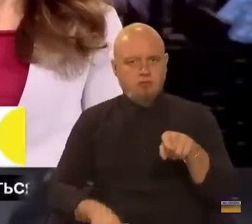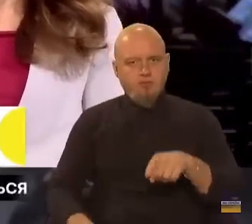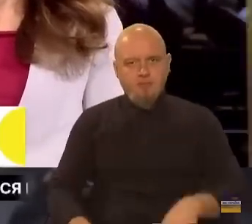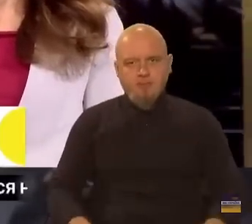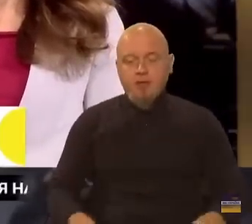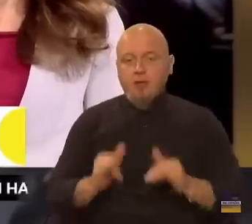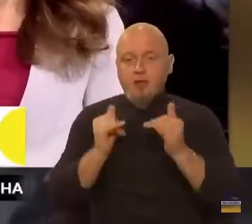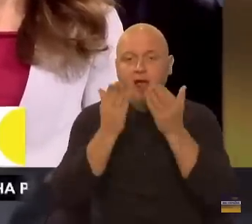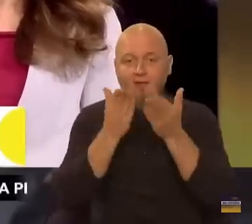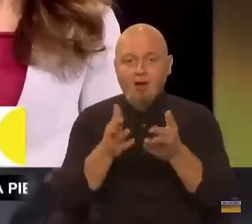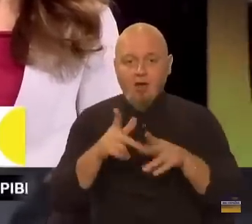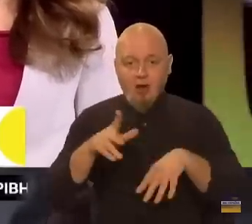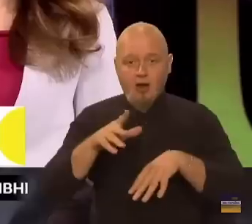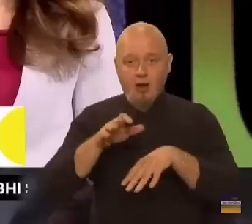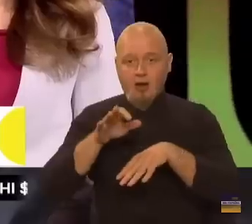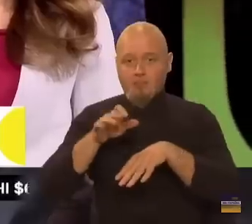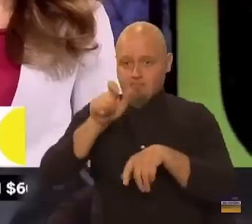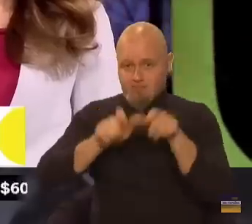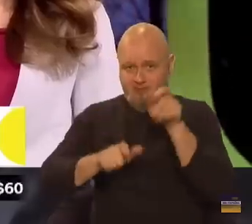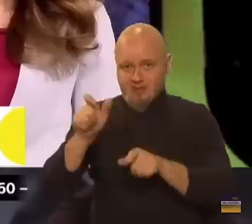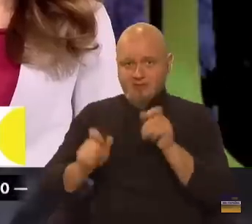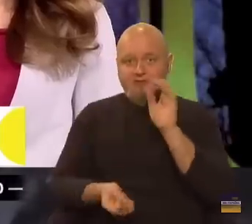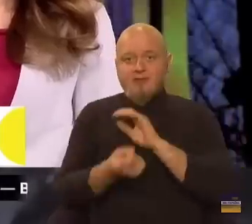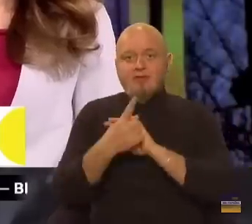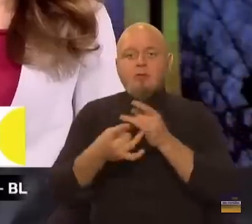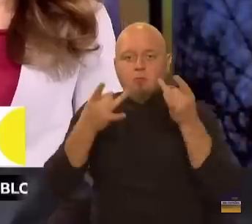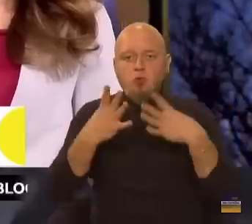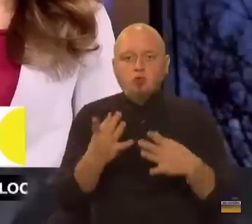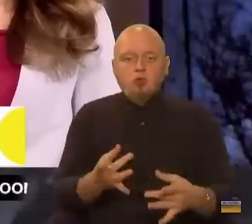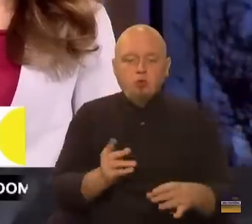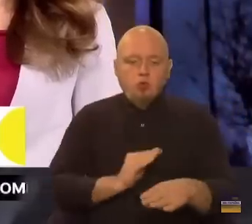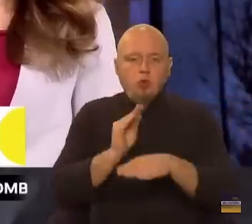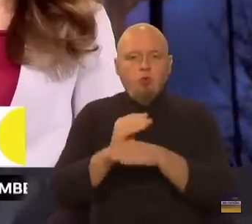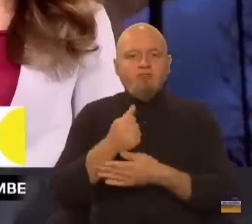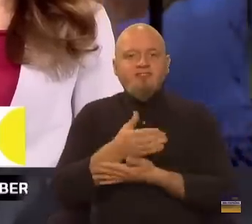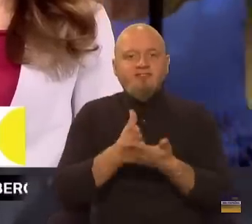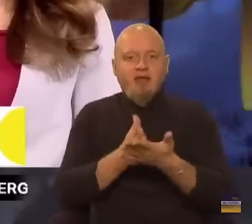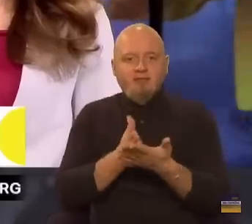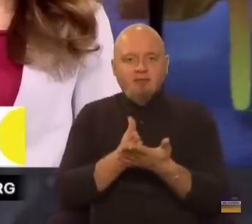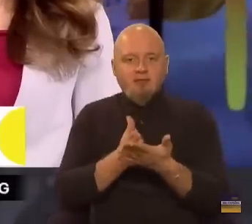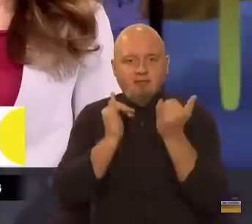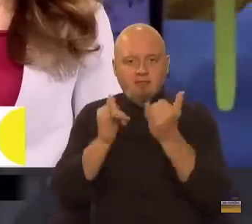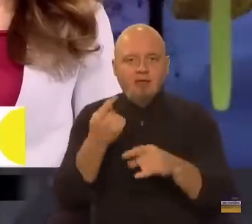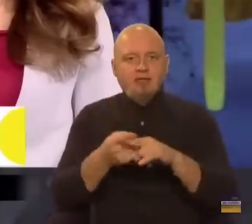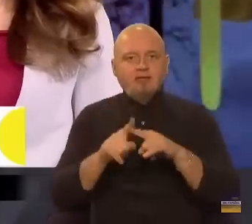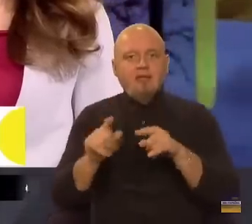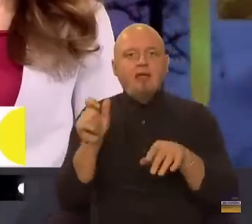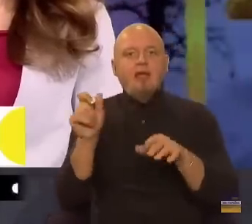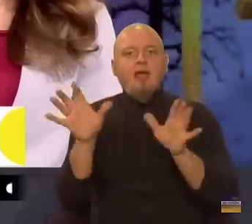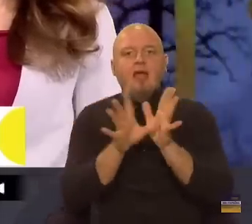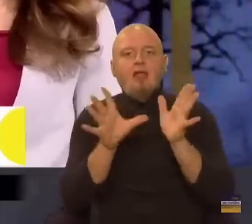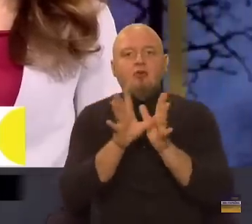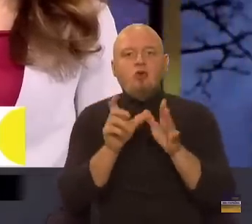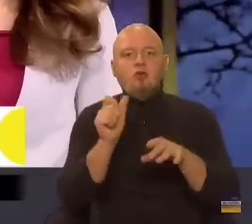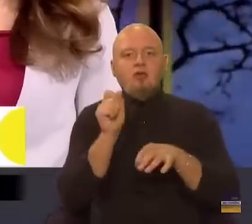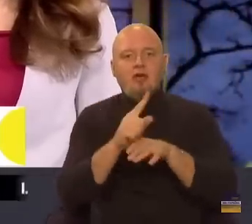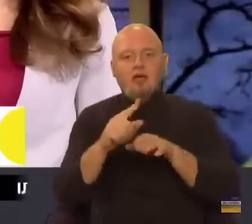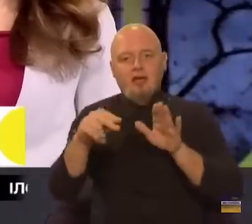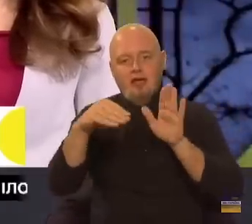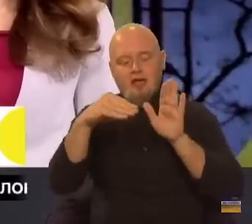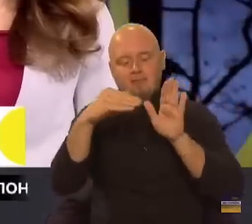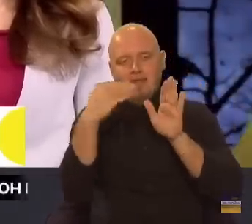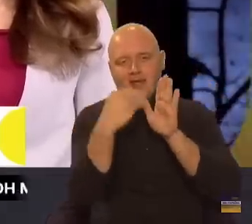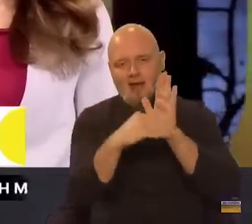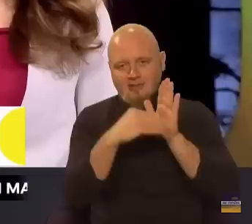Для вас, як пацієнтів, з'являється просто додатковий сервіс. Це електронний рецепт на рецептурні лікарські